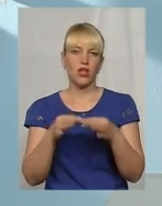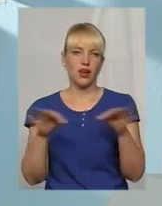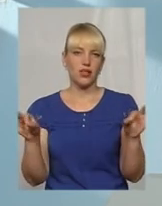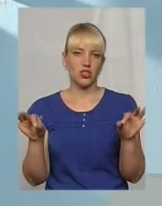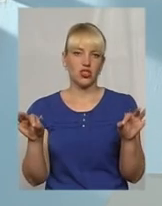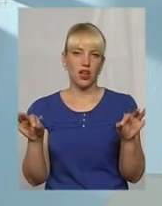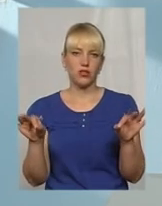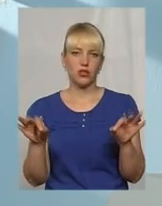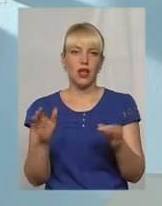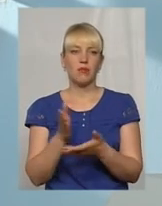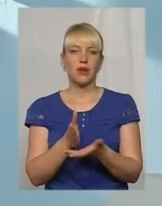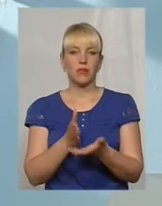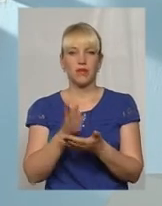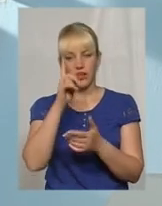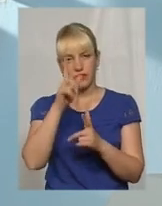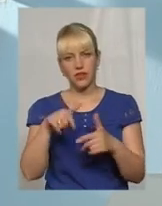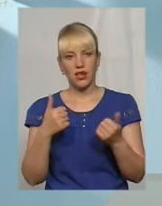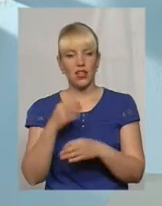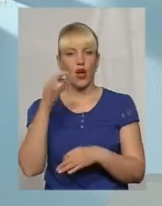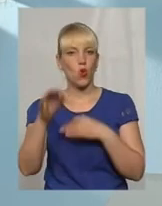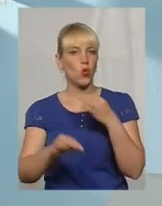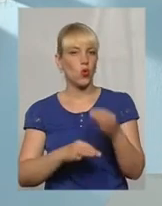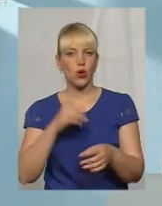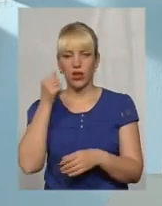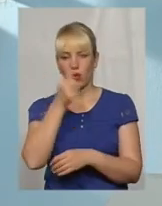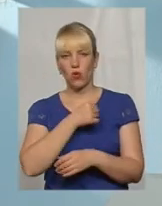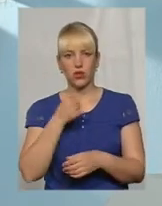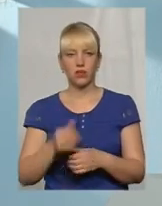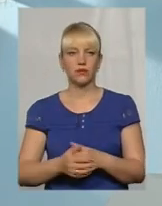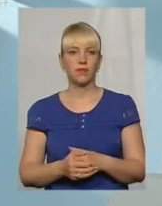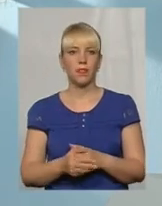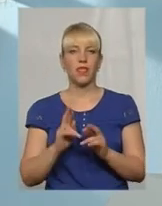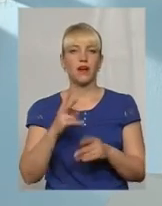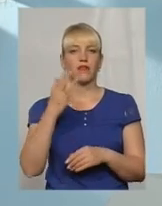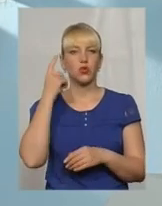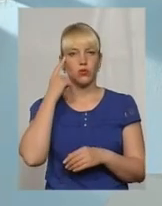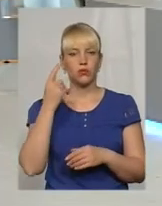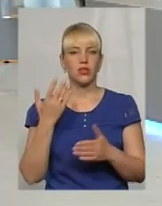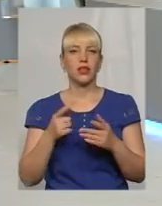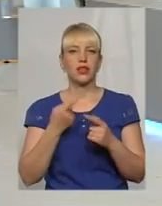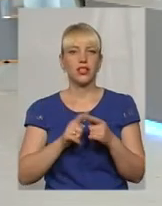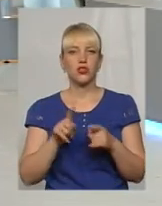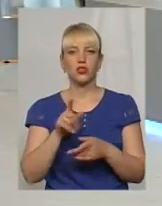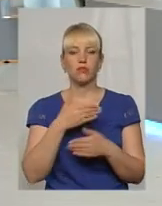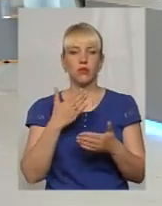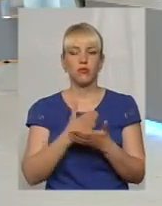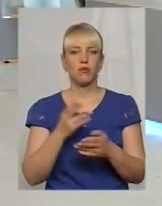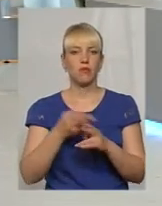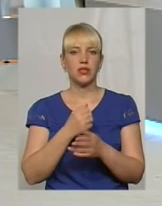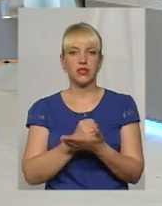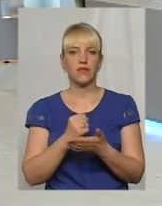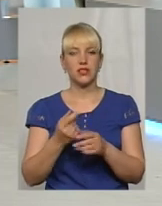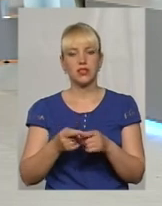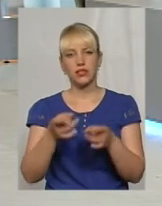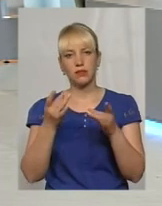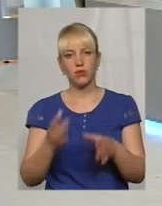перебувати в країні хоч кривий рік. Тобто 365 на 365. ви думаєте, те, що ми маємо зараз безвіз, це якось